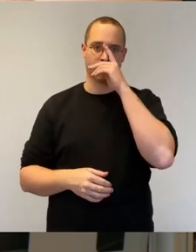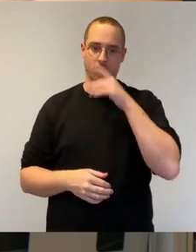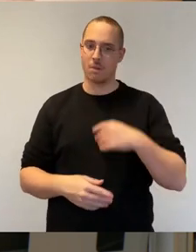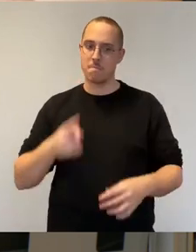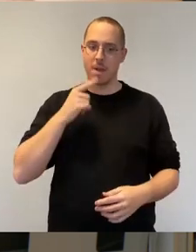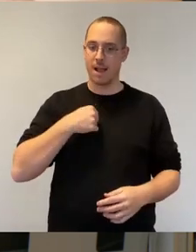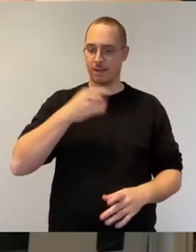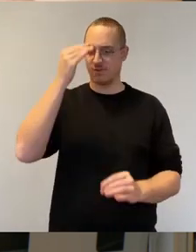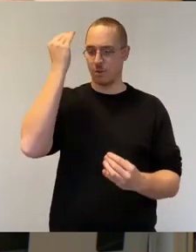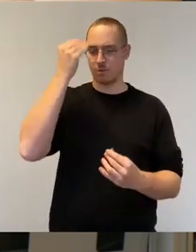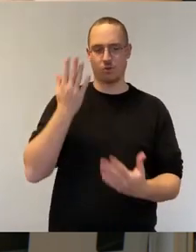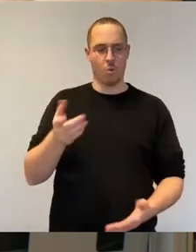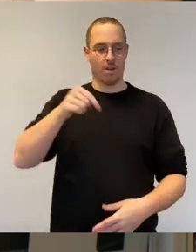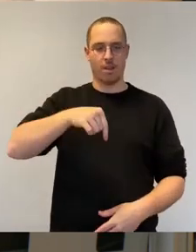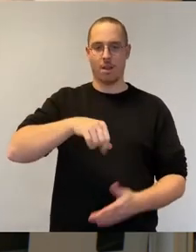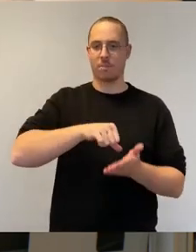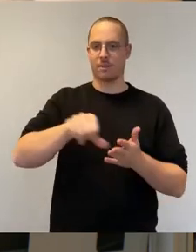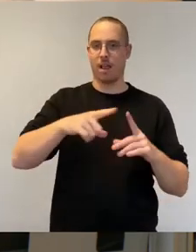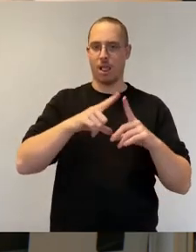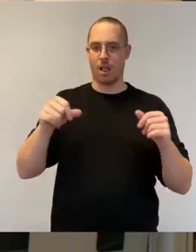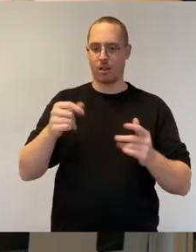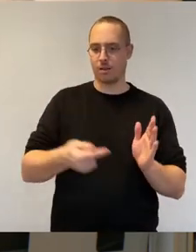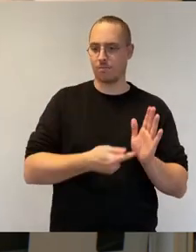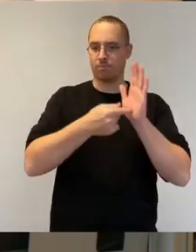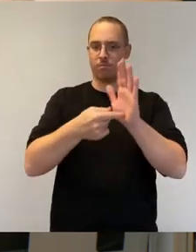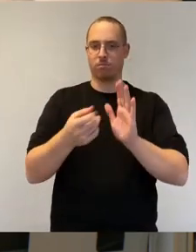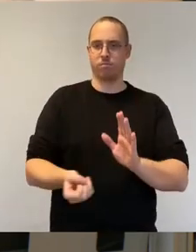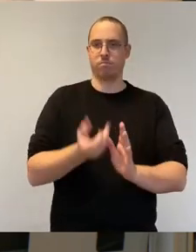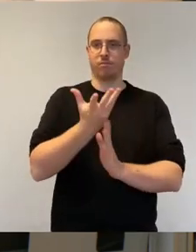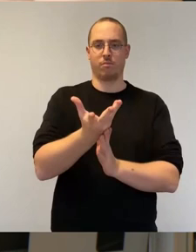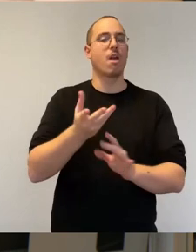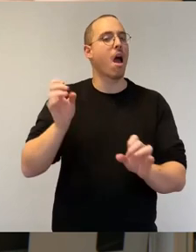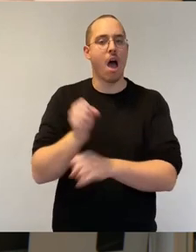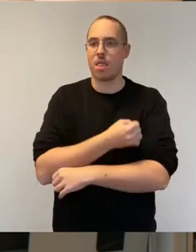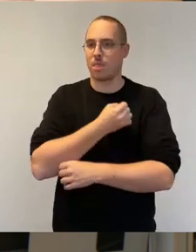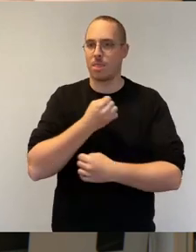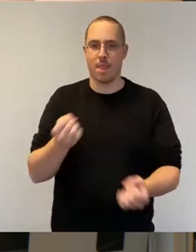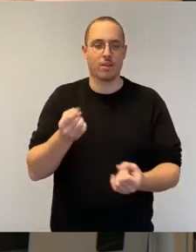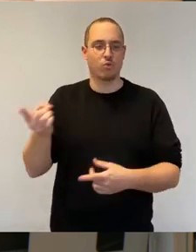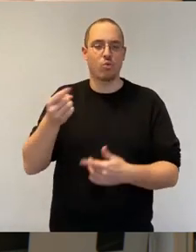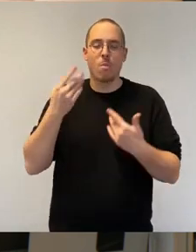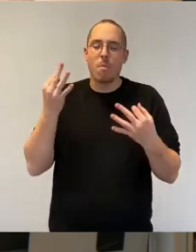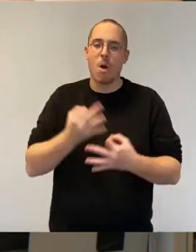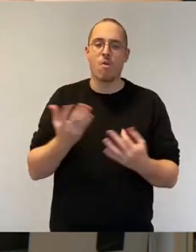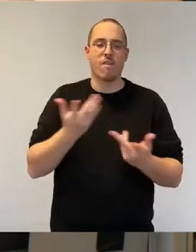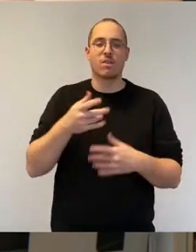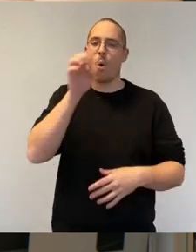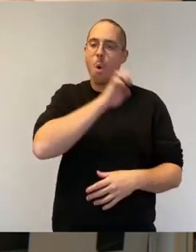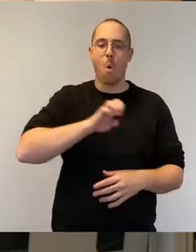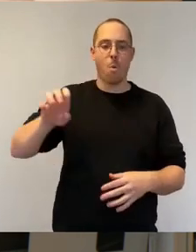wird eine europaweite Ausschreibung. Und deswegen geht es gar nicht so schnell, dass wir jetzt einfach mal sagen können, ach komm, wir beauftragen jetzt mal irgendjemanden, der